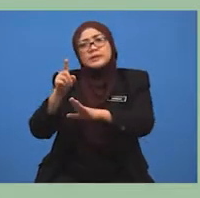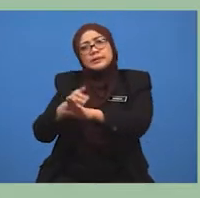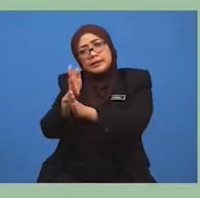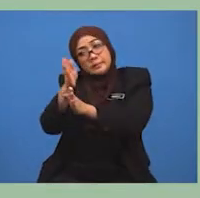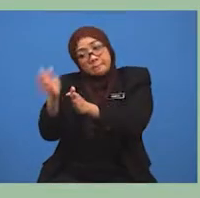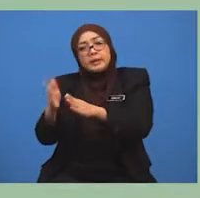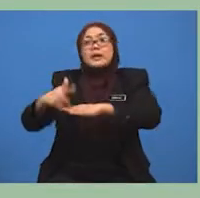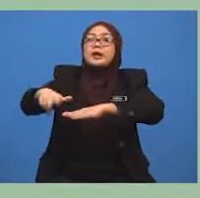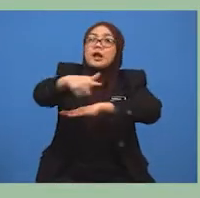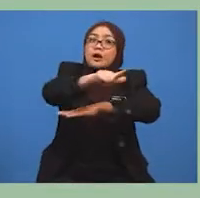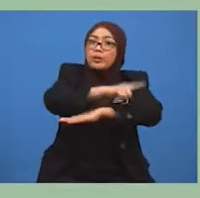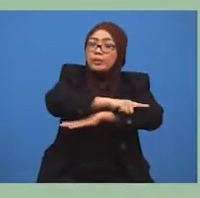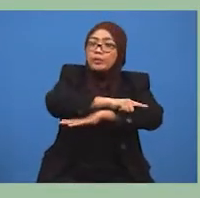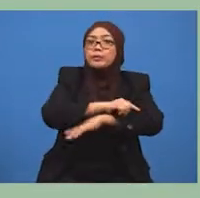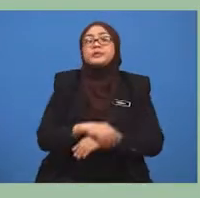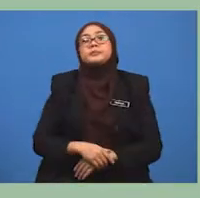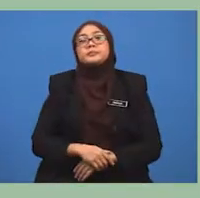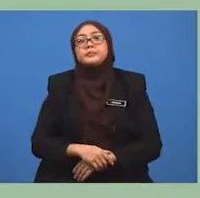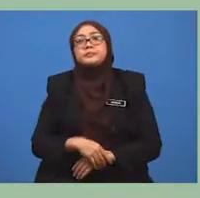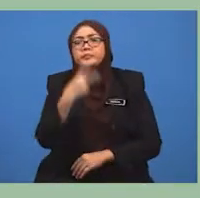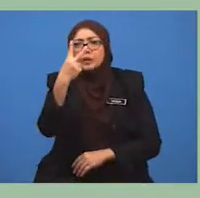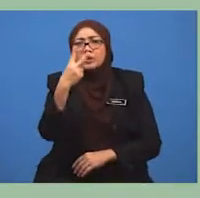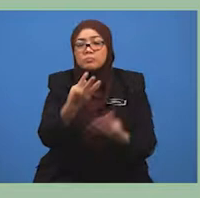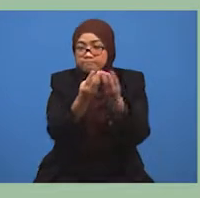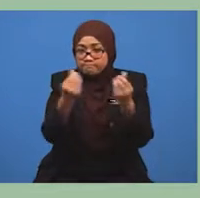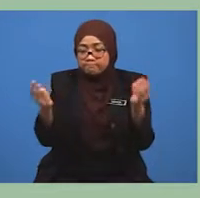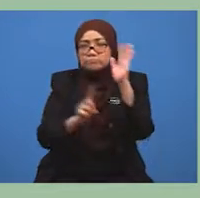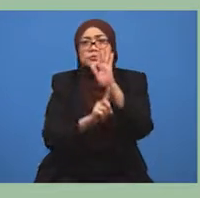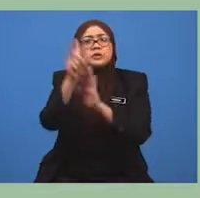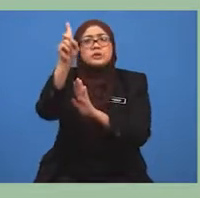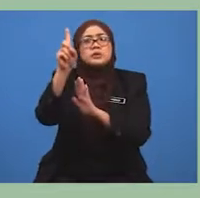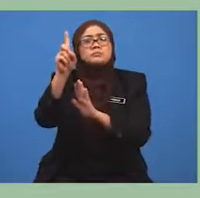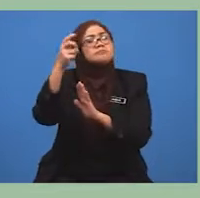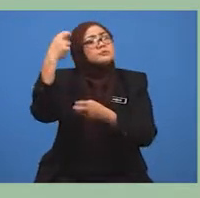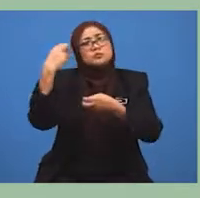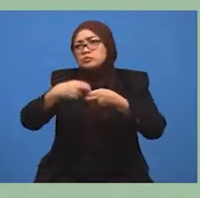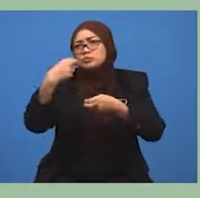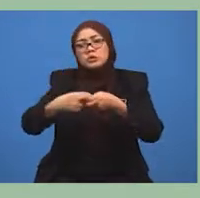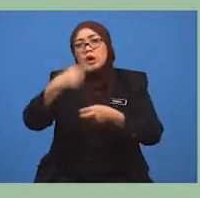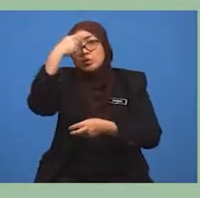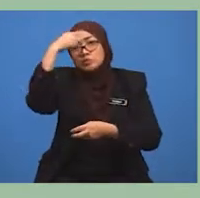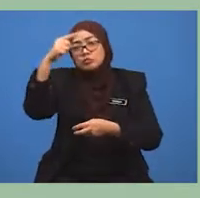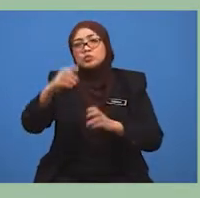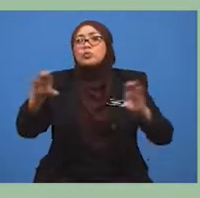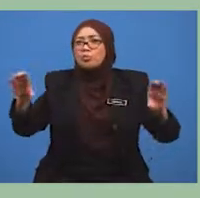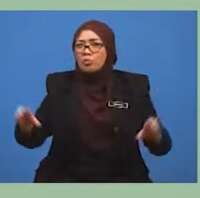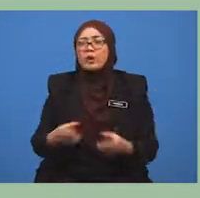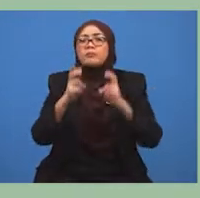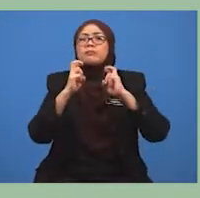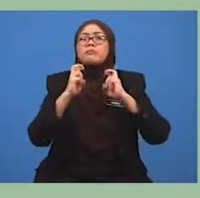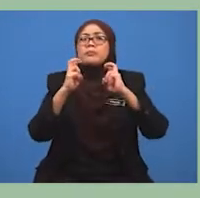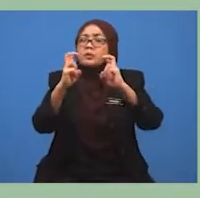pengetahuan murid-murid, kawasan tanah tinggi adalah sukar untuk pembinaan jaringan